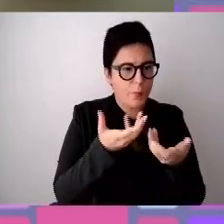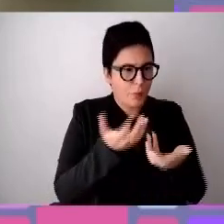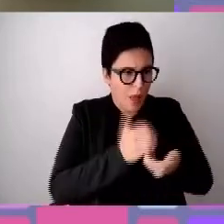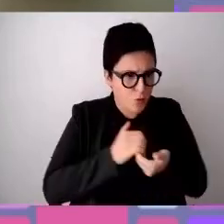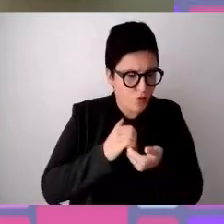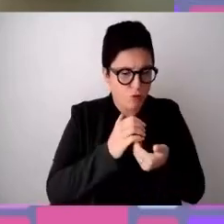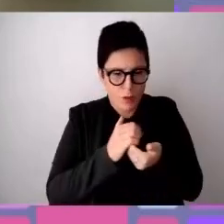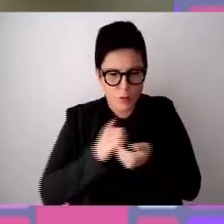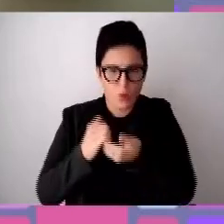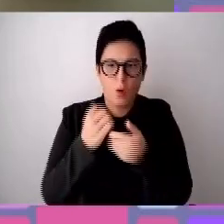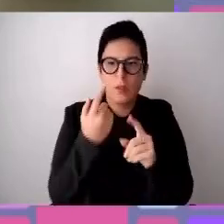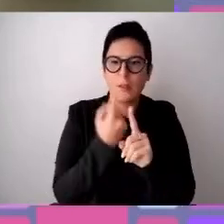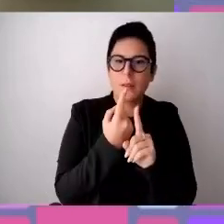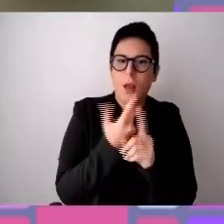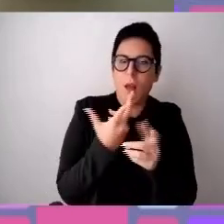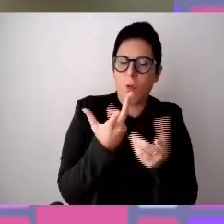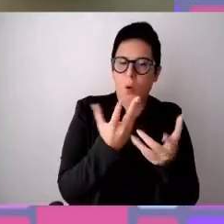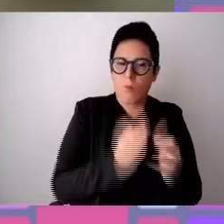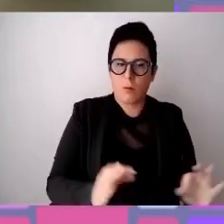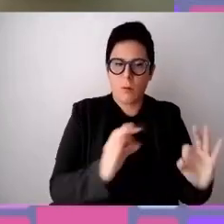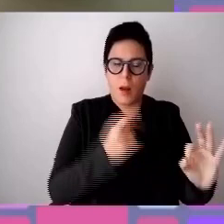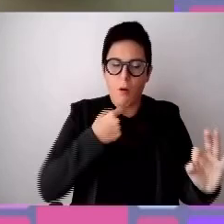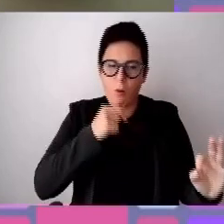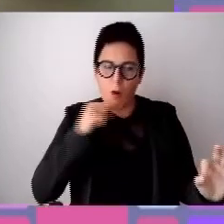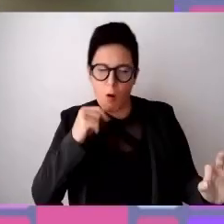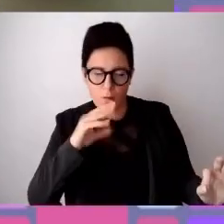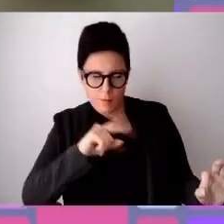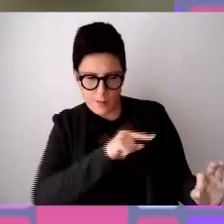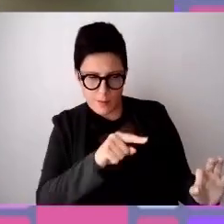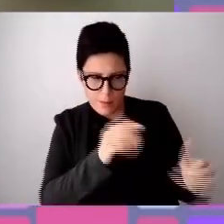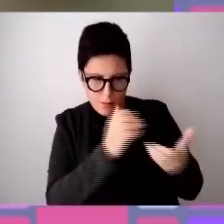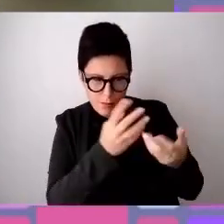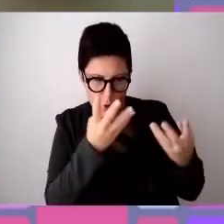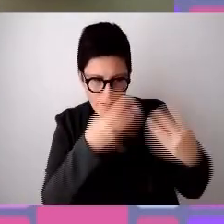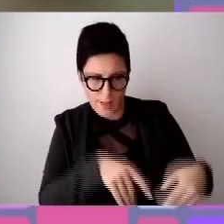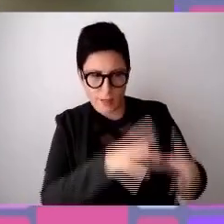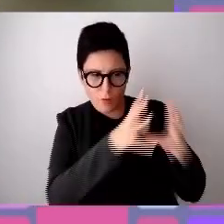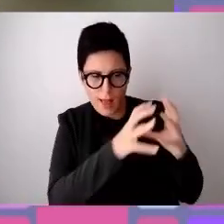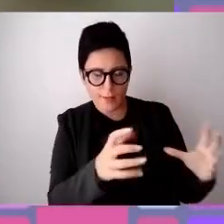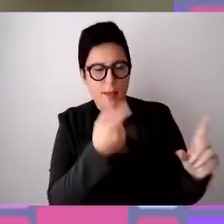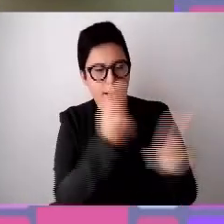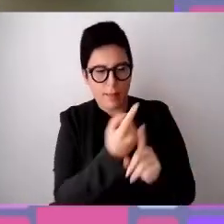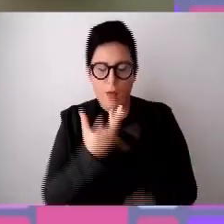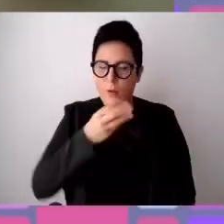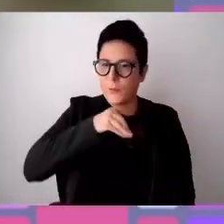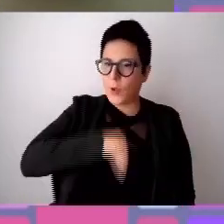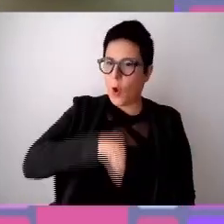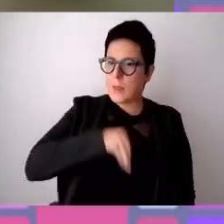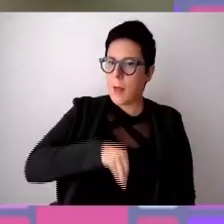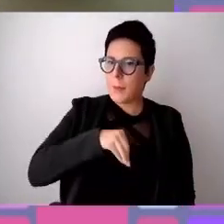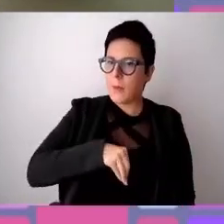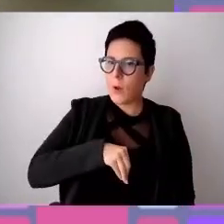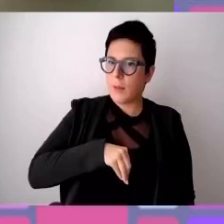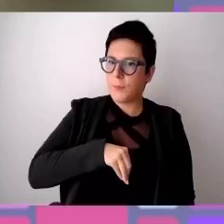lavoriamo molto anche in un concetto di awareness, di consapevolezza dell'organizzazione, che deve essere, deve